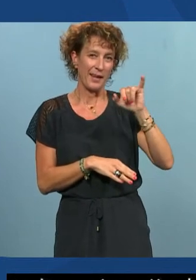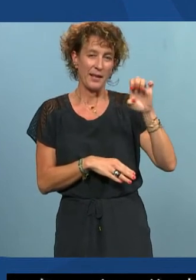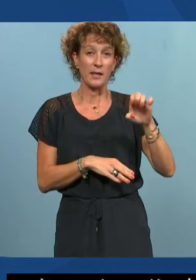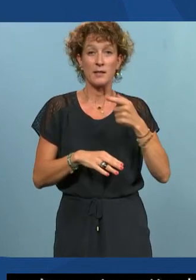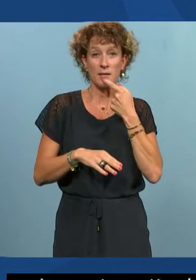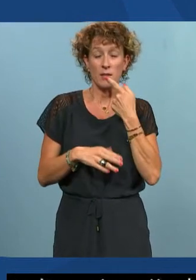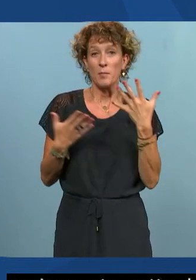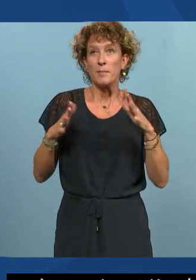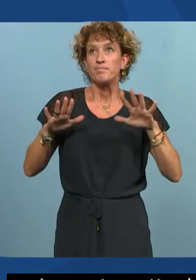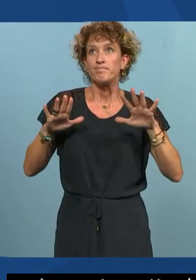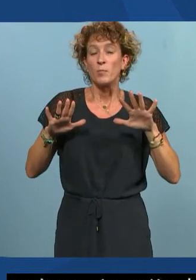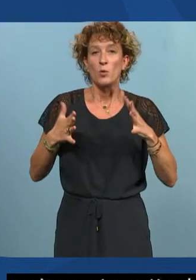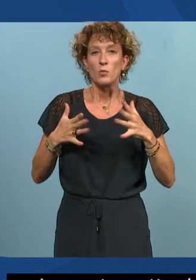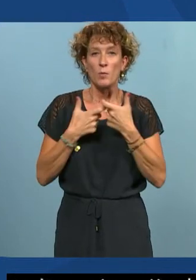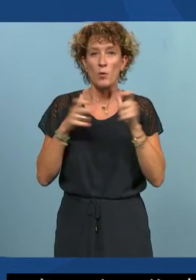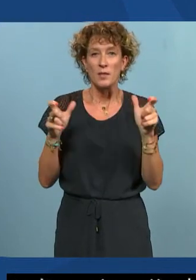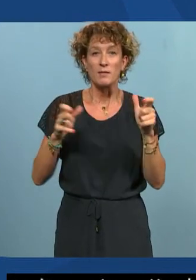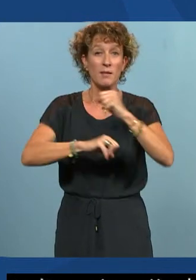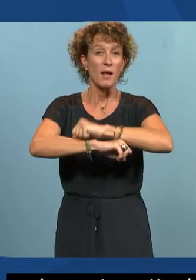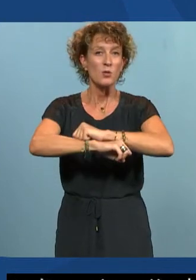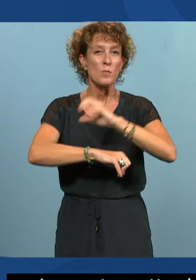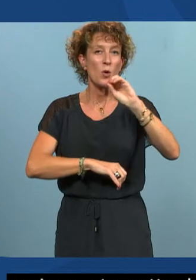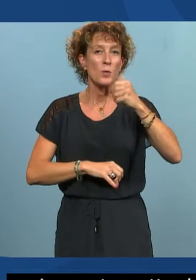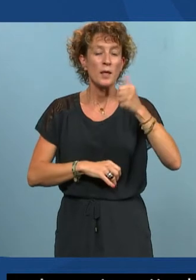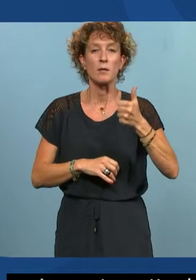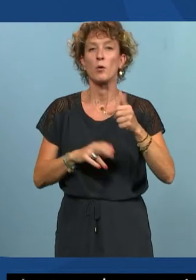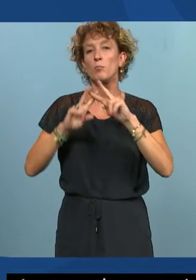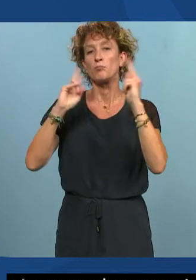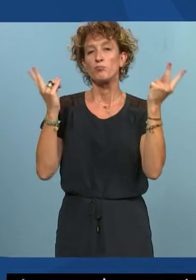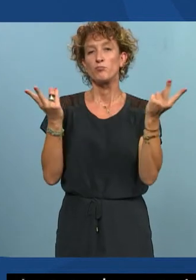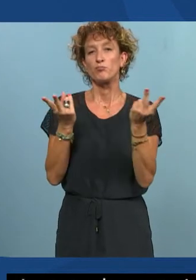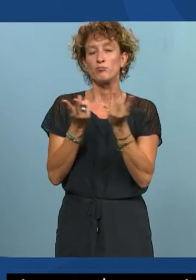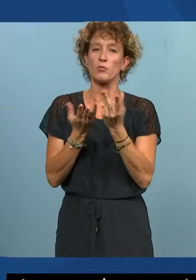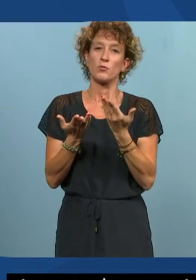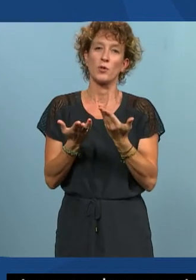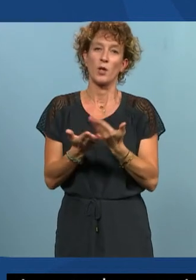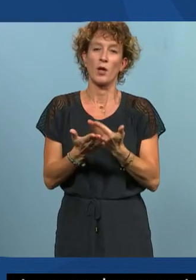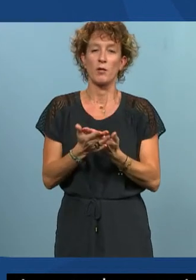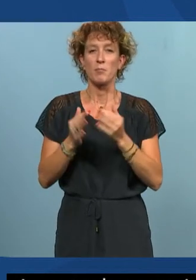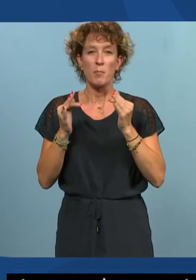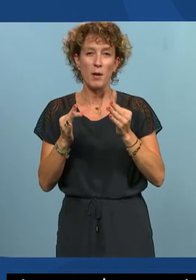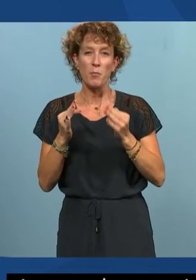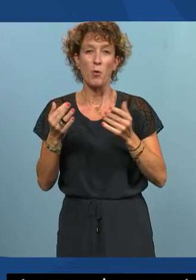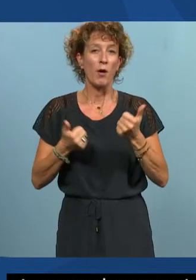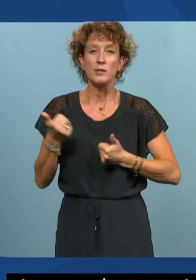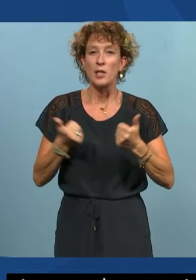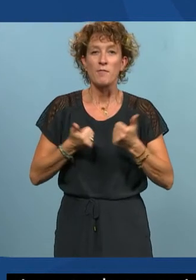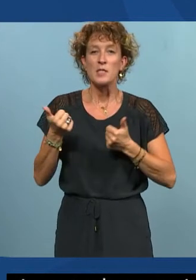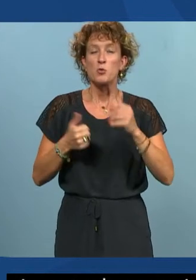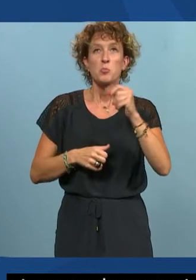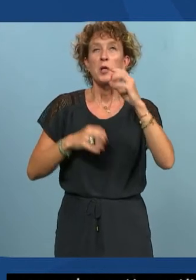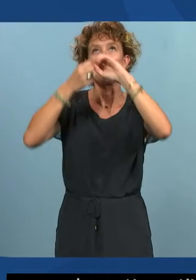accède à un service numérique. De manière générale, aujourd'hui, dans l'idée qu'on se fait du service d'un service numérique,'est effectivement